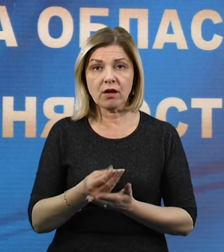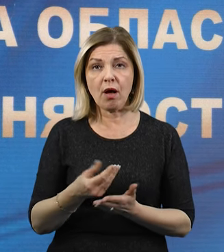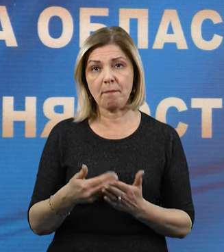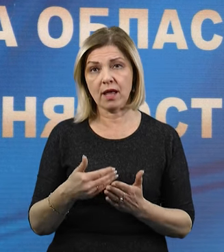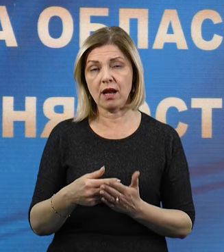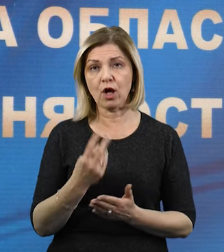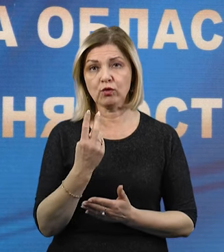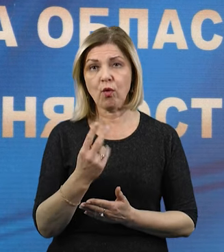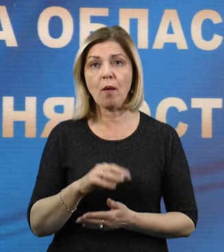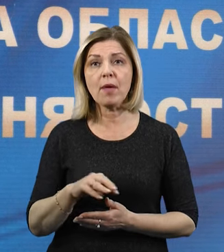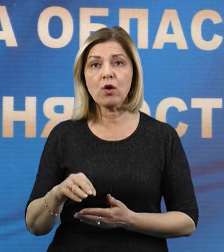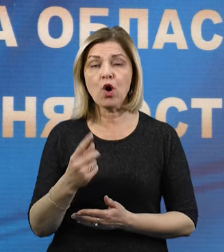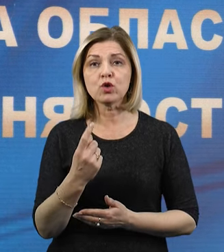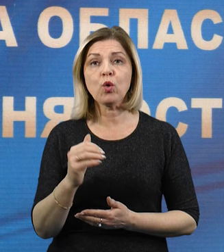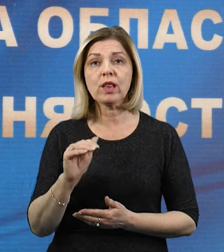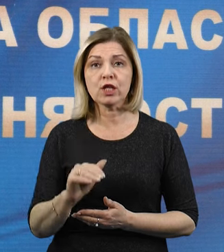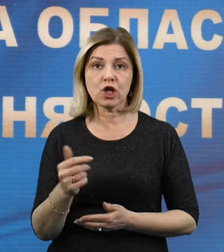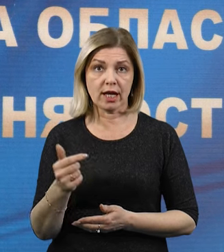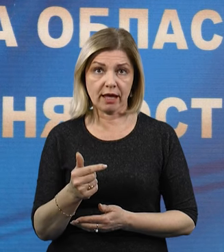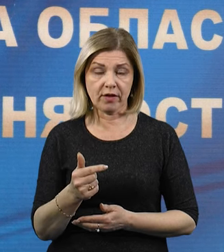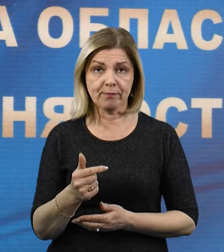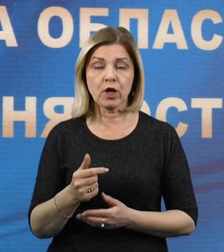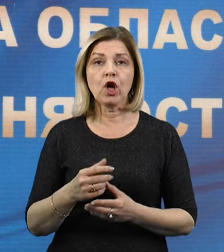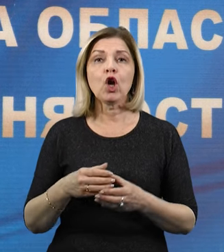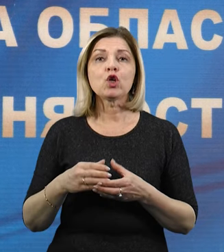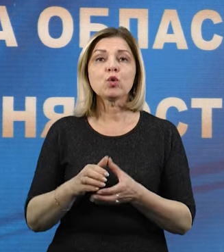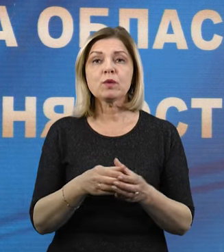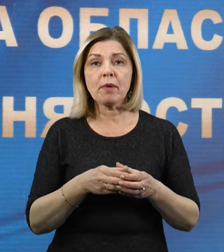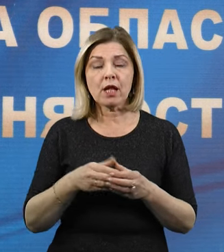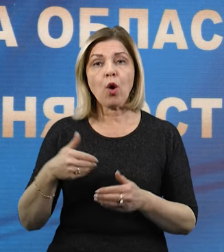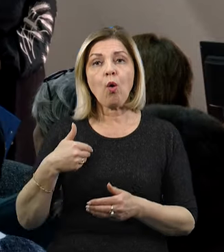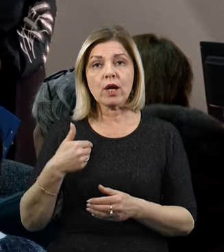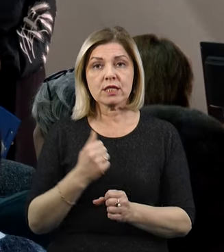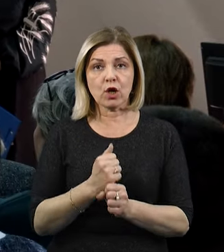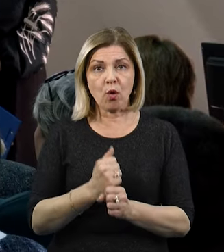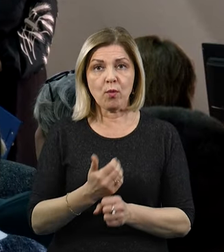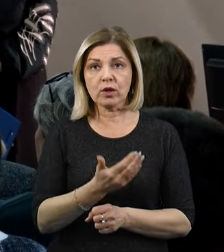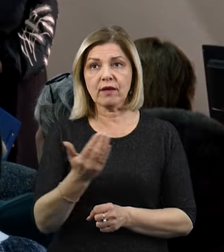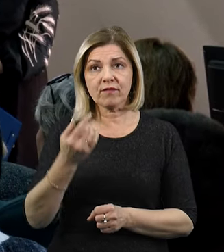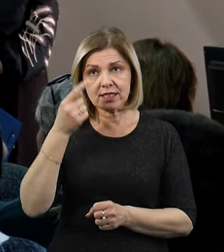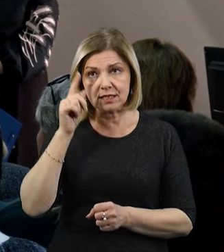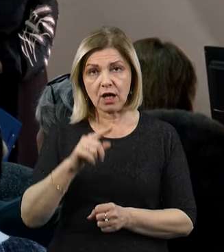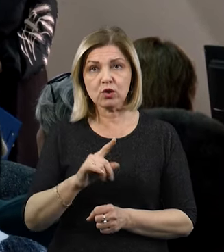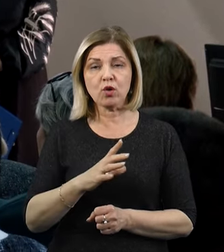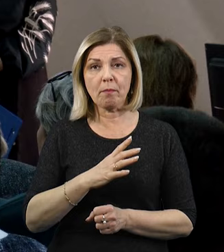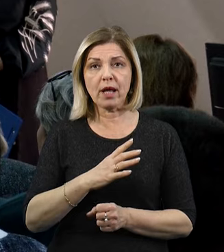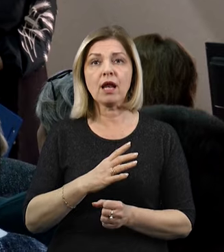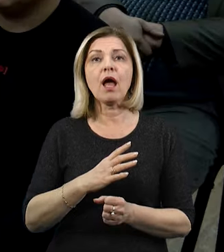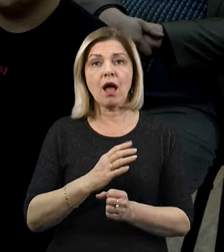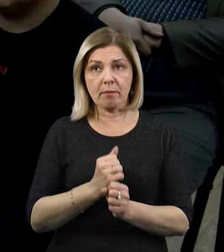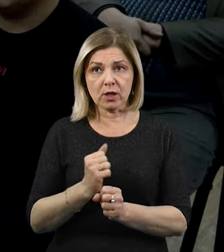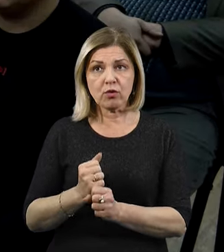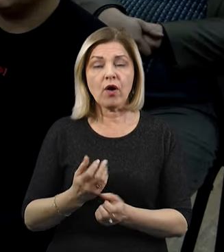мільйонів 100 тисяч гривень. Суспільно корисні роботи, ви знаєте, що активно працювали весь рік, профінансовано більше 27